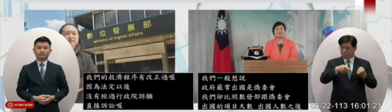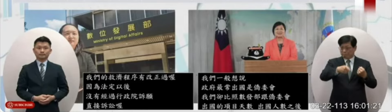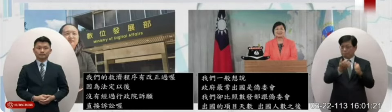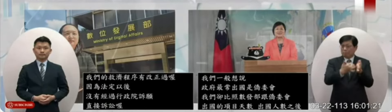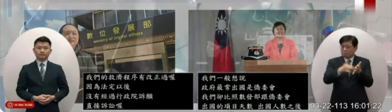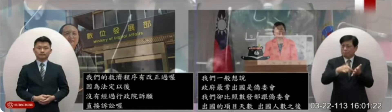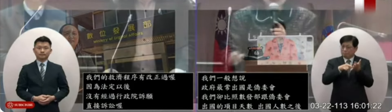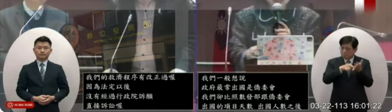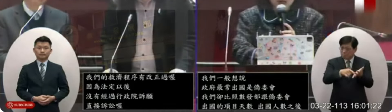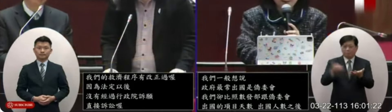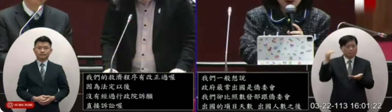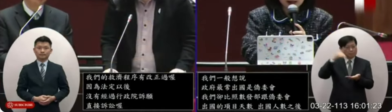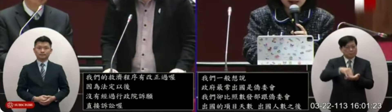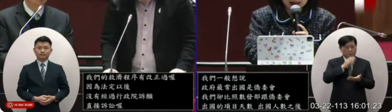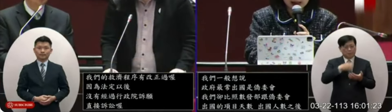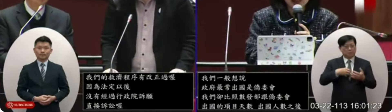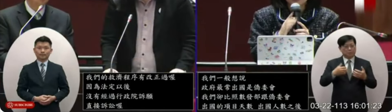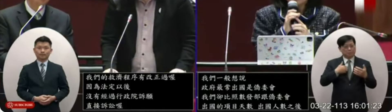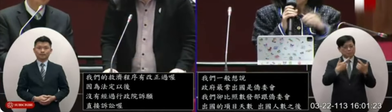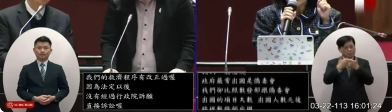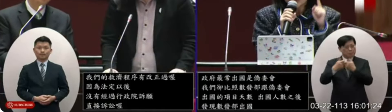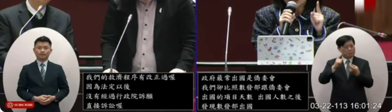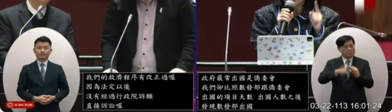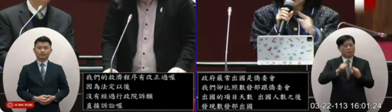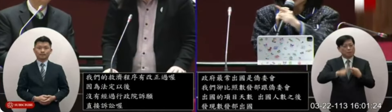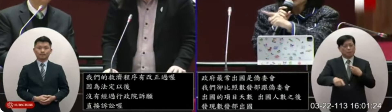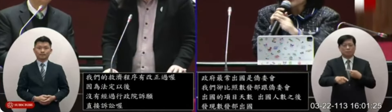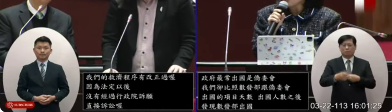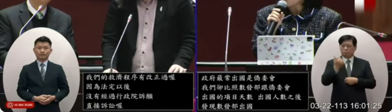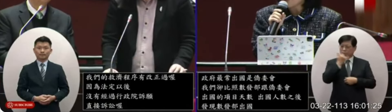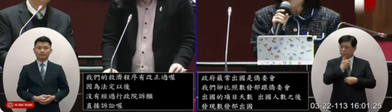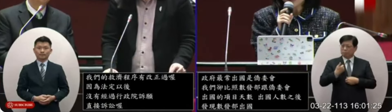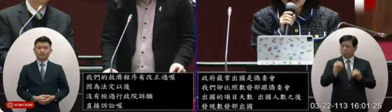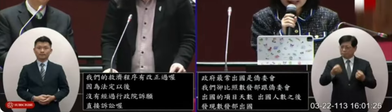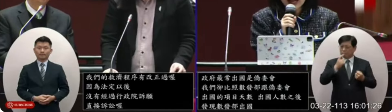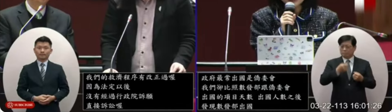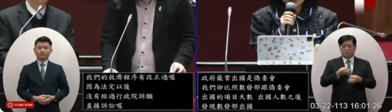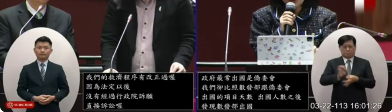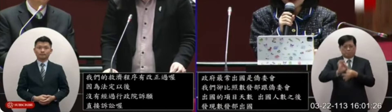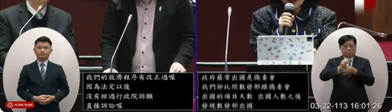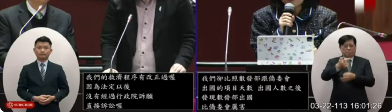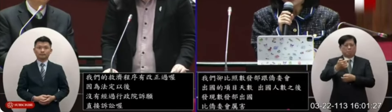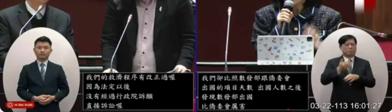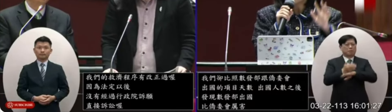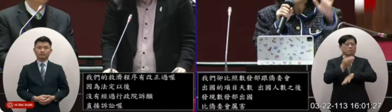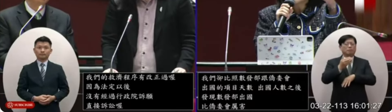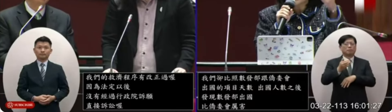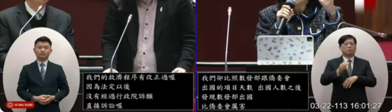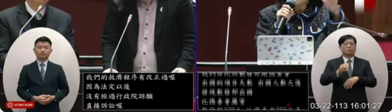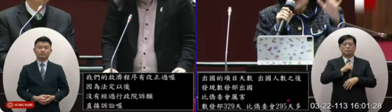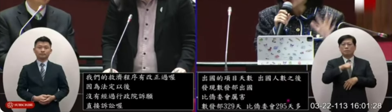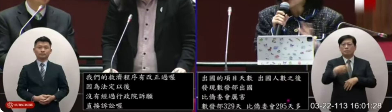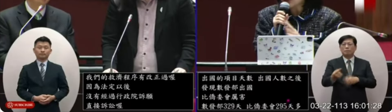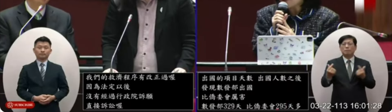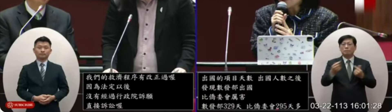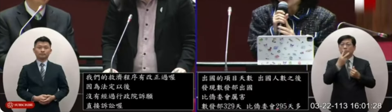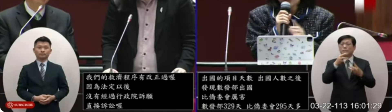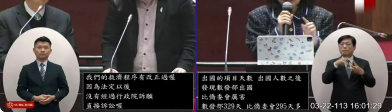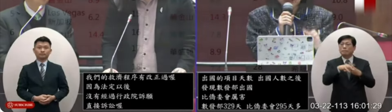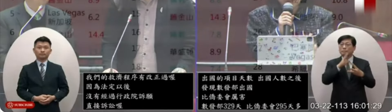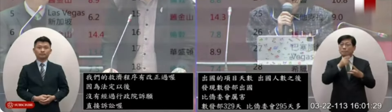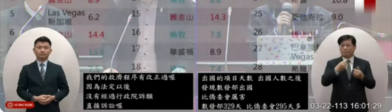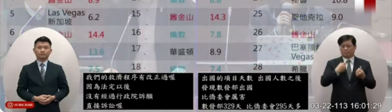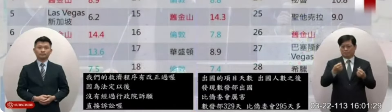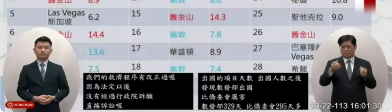在這個預算的編列到底合不合情理問題可能就會在於福報看下一張投影片我們針對亞